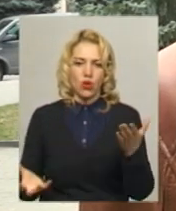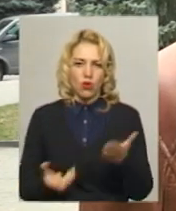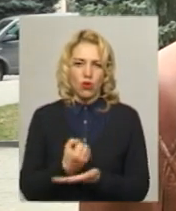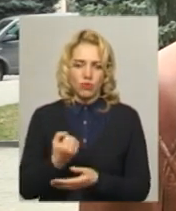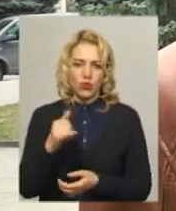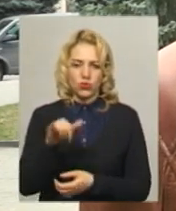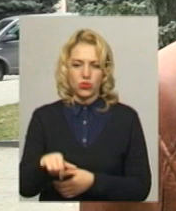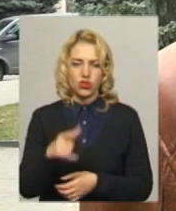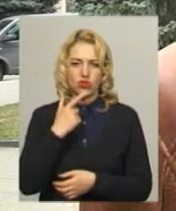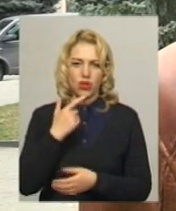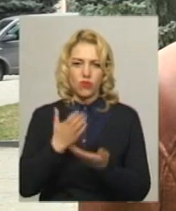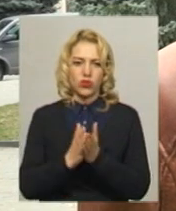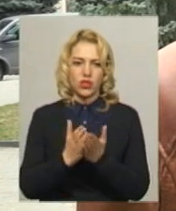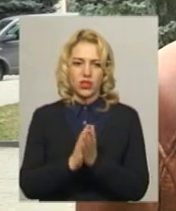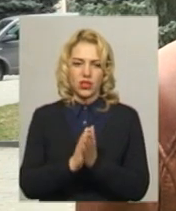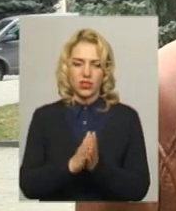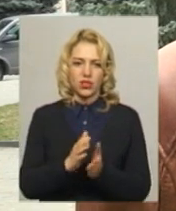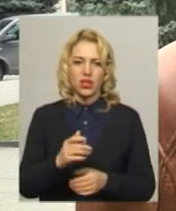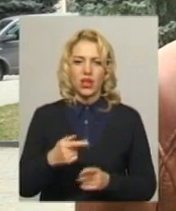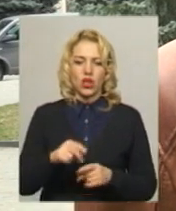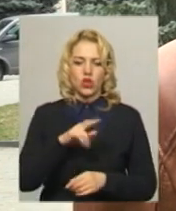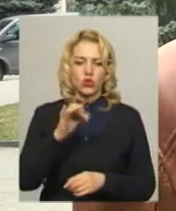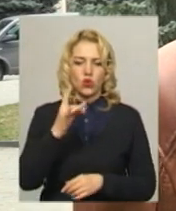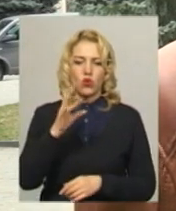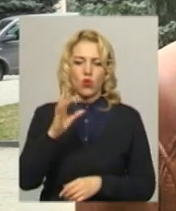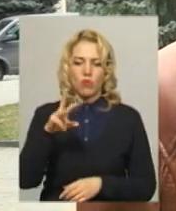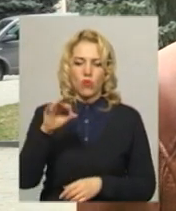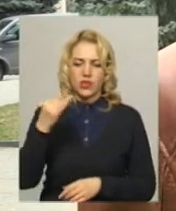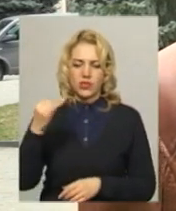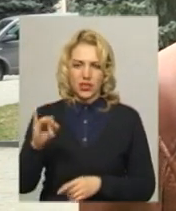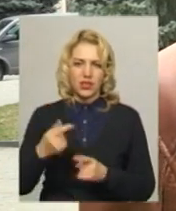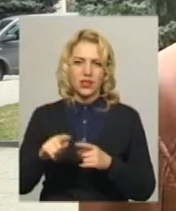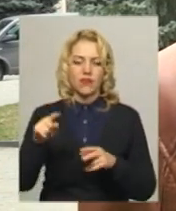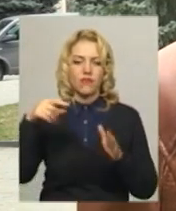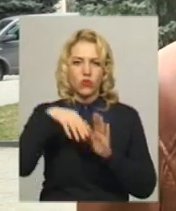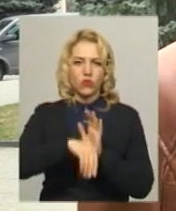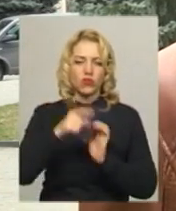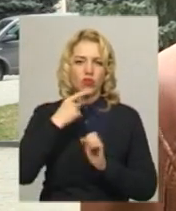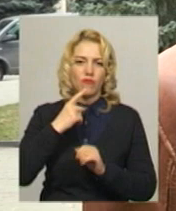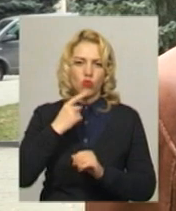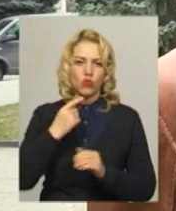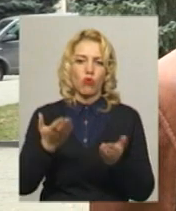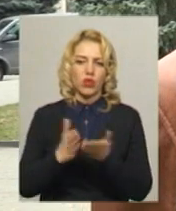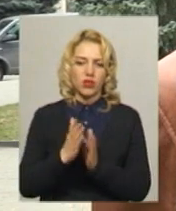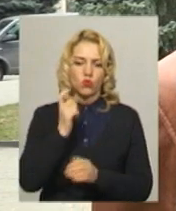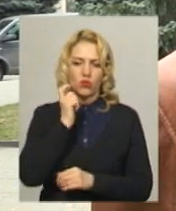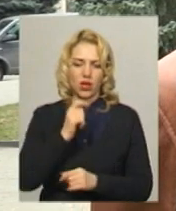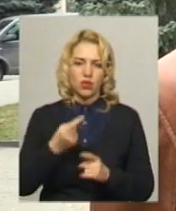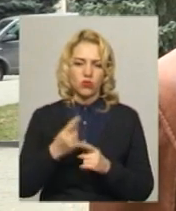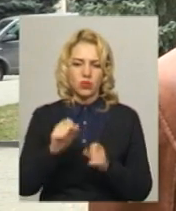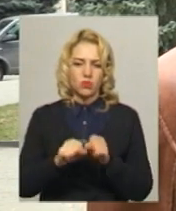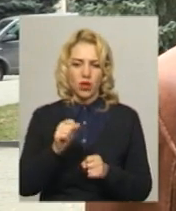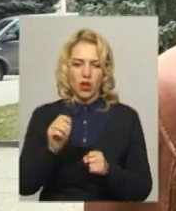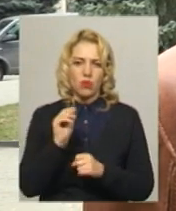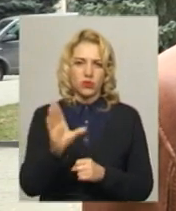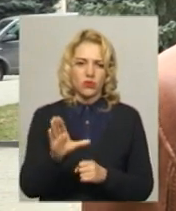них «Червонокнижні витреби» «Мерезупри-Чорноморський», що відноситься до «Червоної книги України». Один з порушників приявив